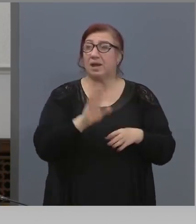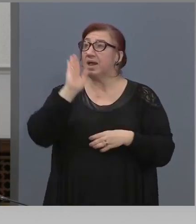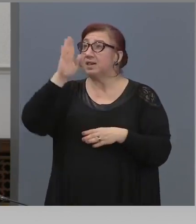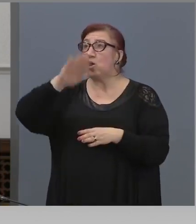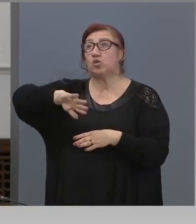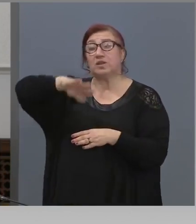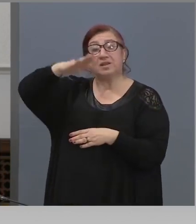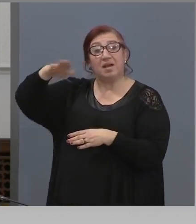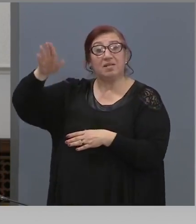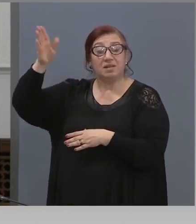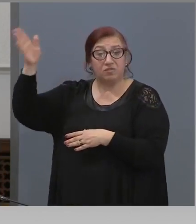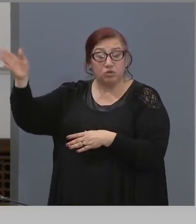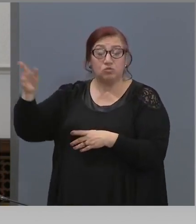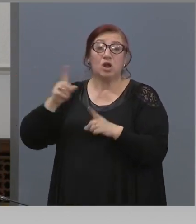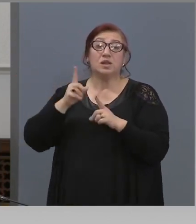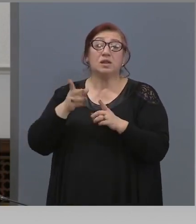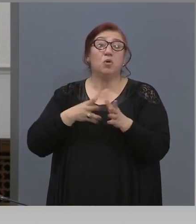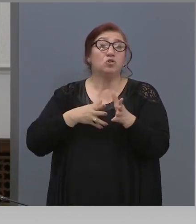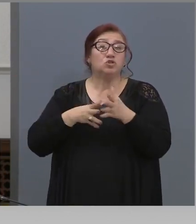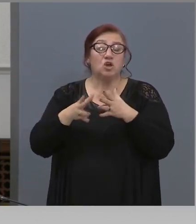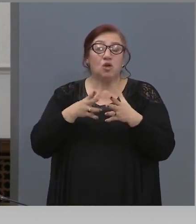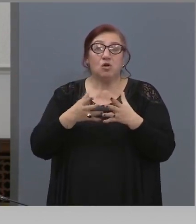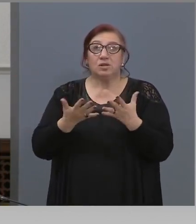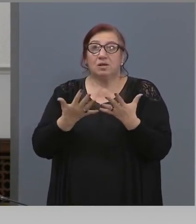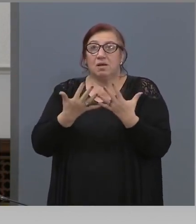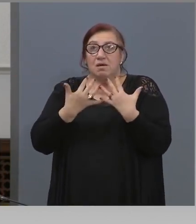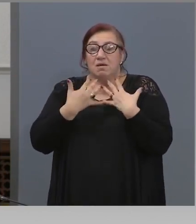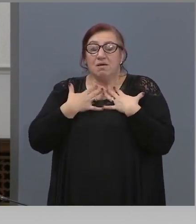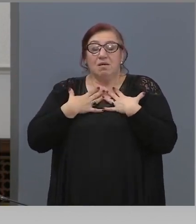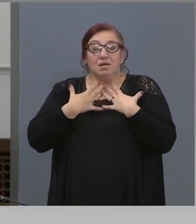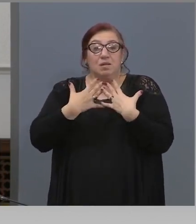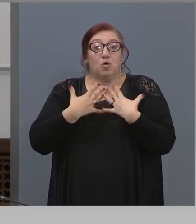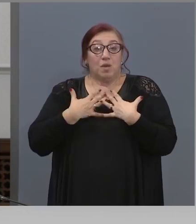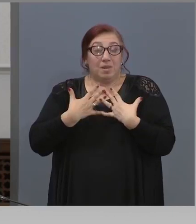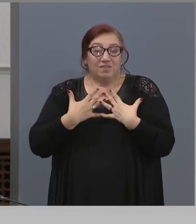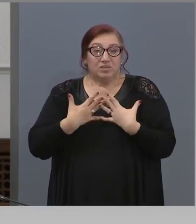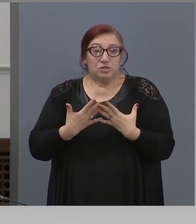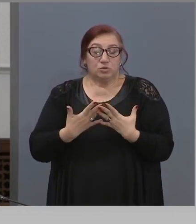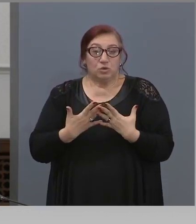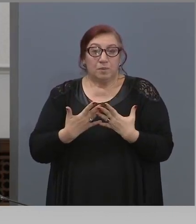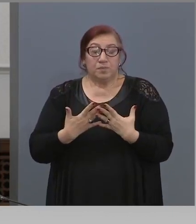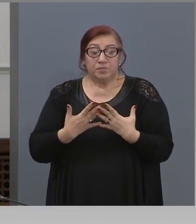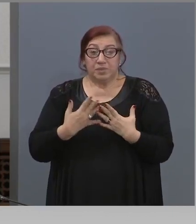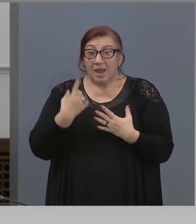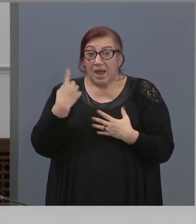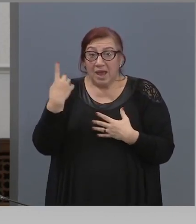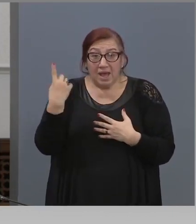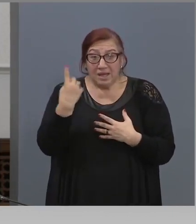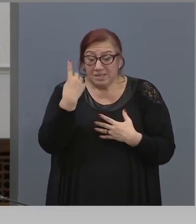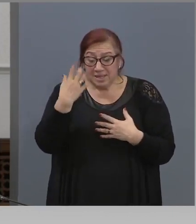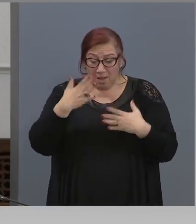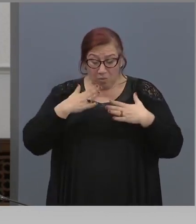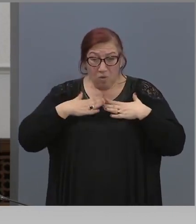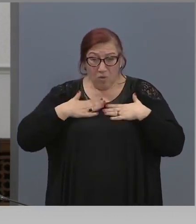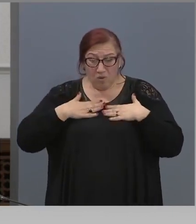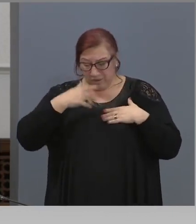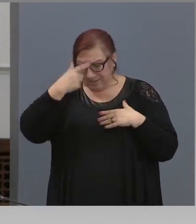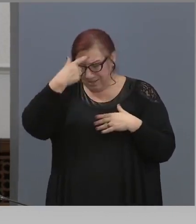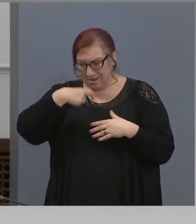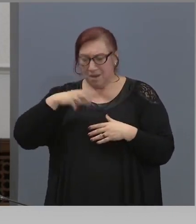хората да поемат въздух. Просто само нашата самодисциплина, ето,